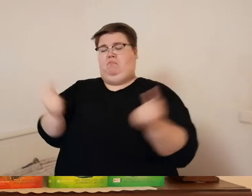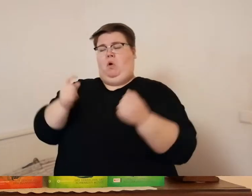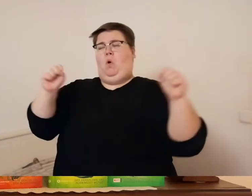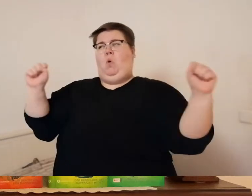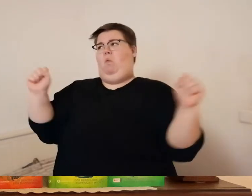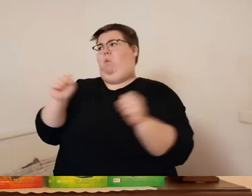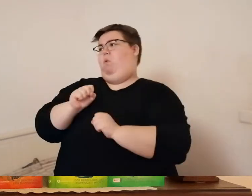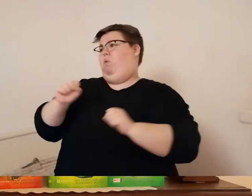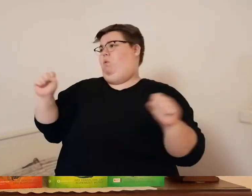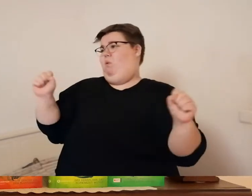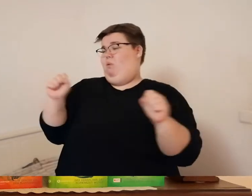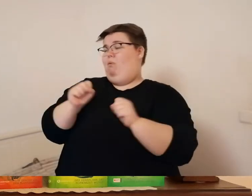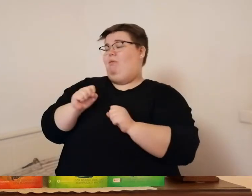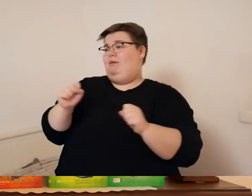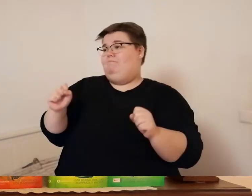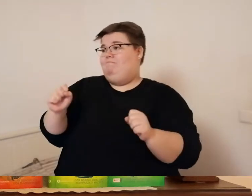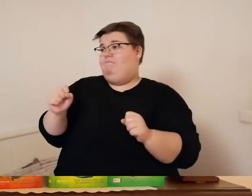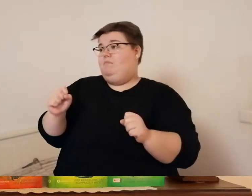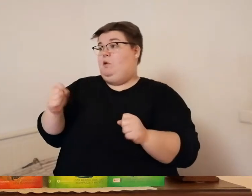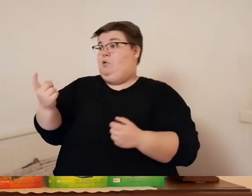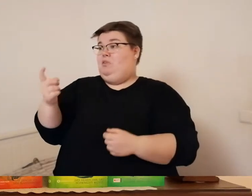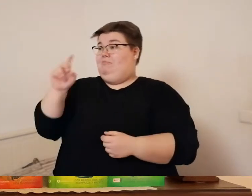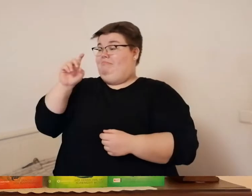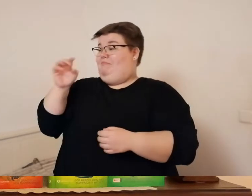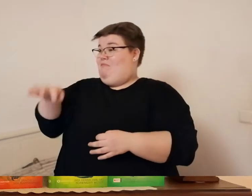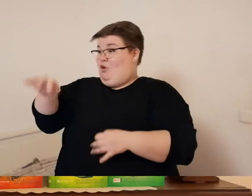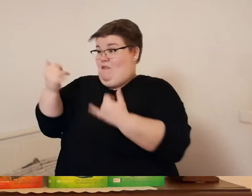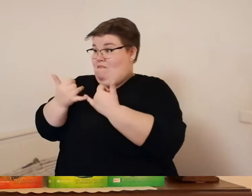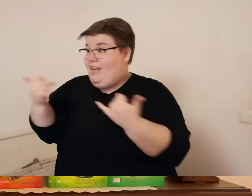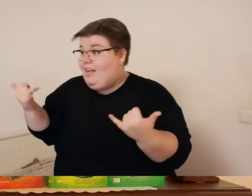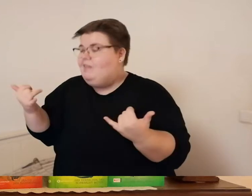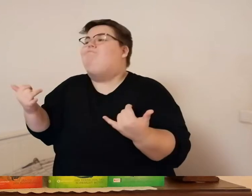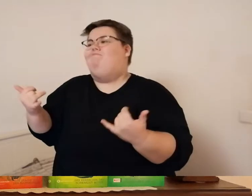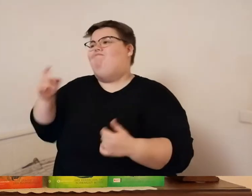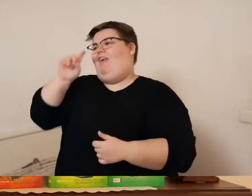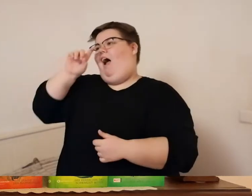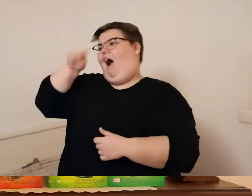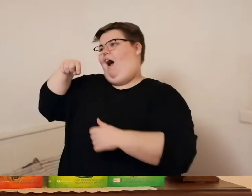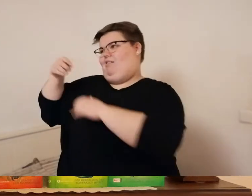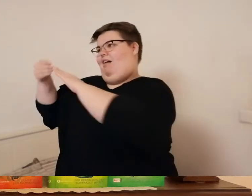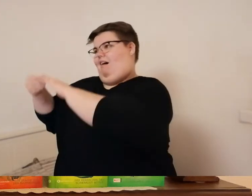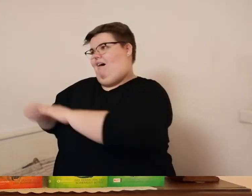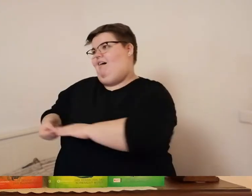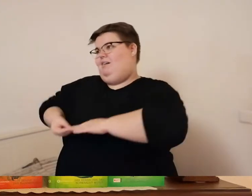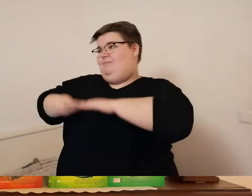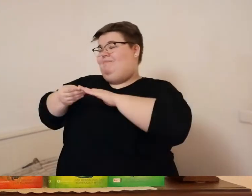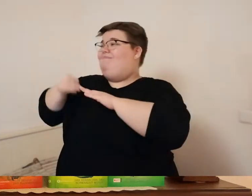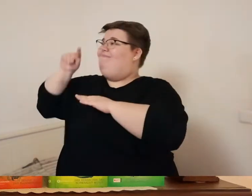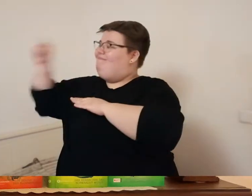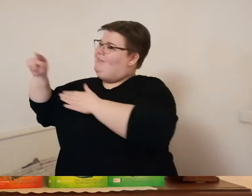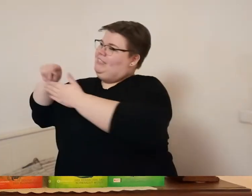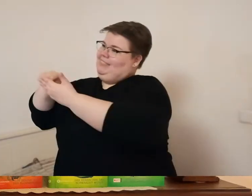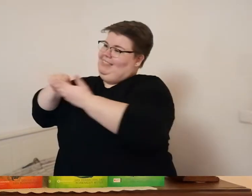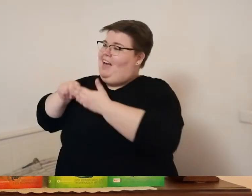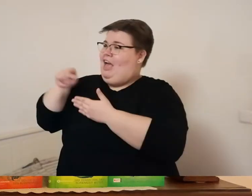hatte du verdankst es übrigens dem adler den wir erlöst haben dass wir jetzt wieder zusammen sind er hat uns gezeigt wo du bist